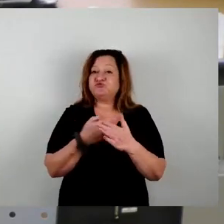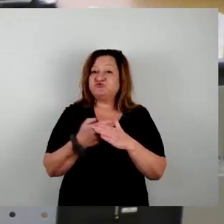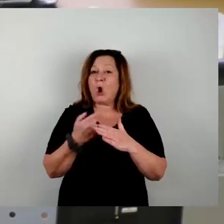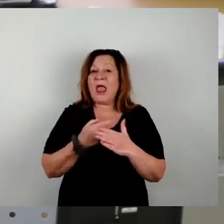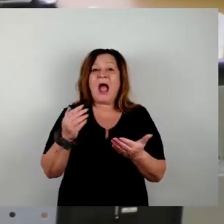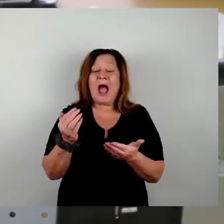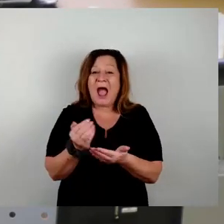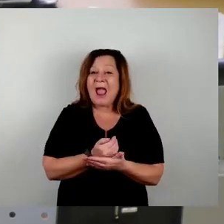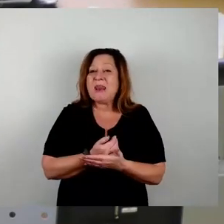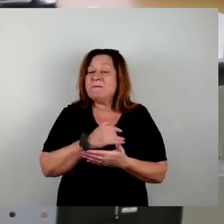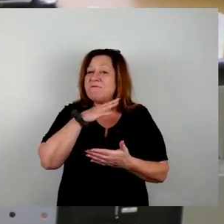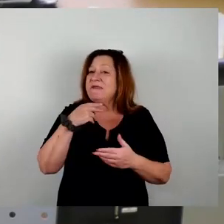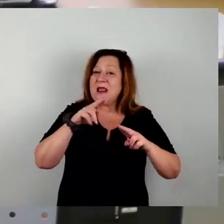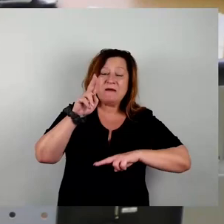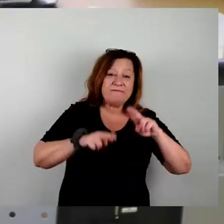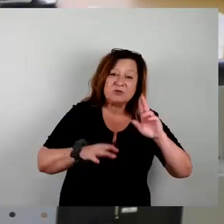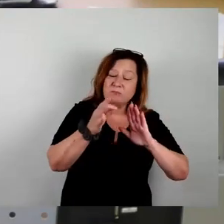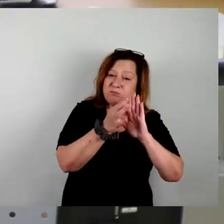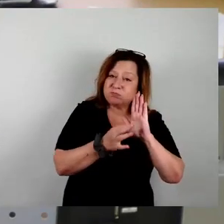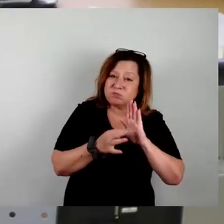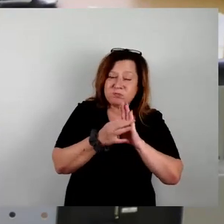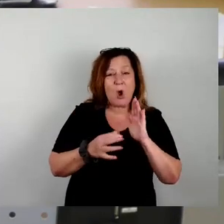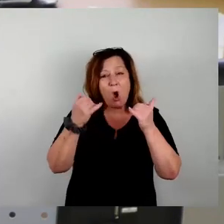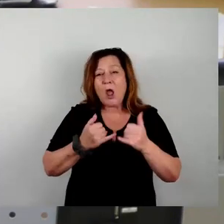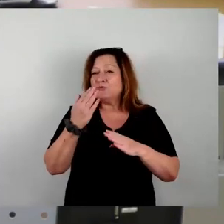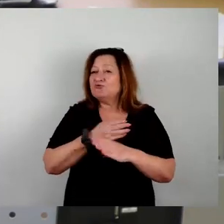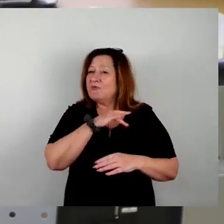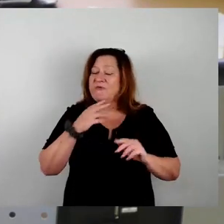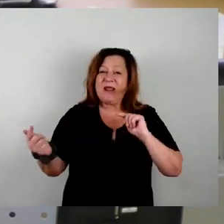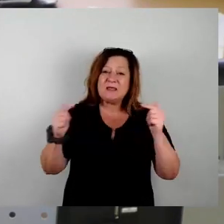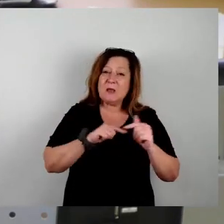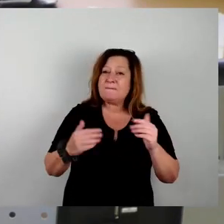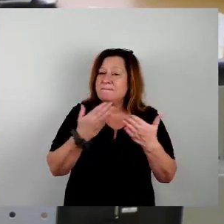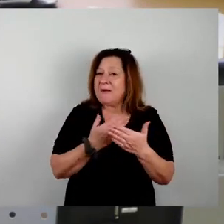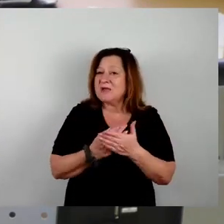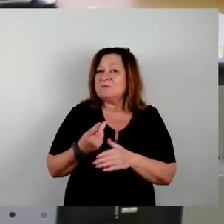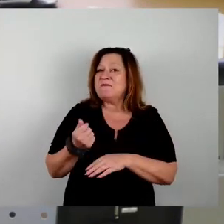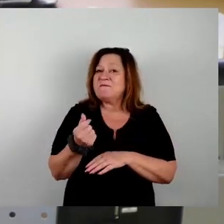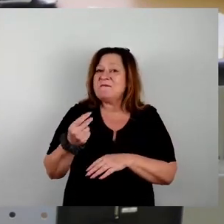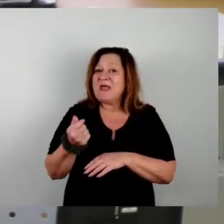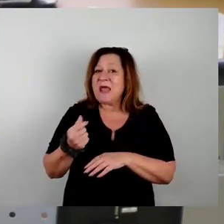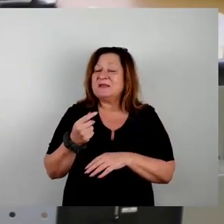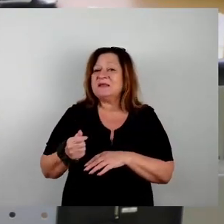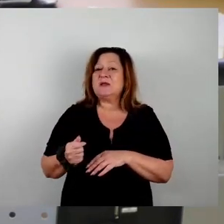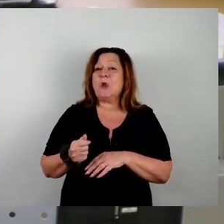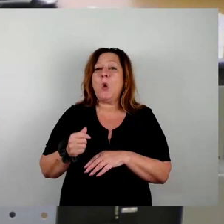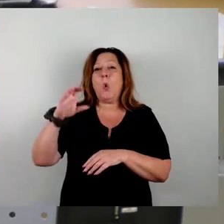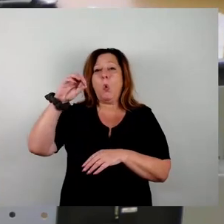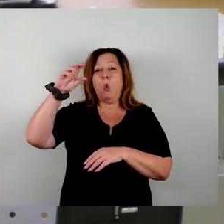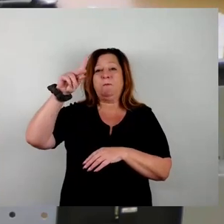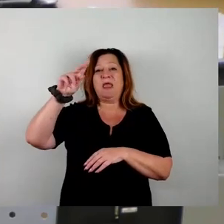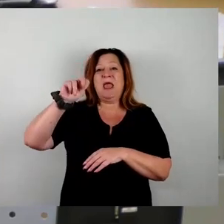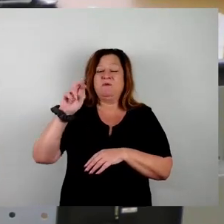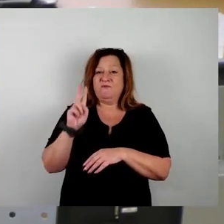viele von den Dingen, über die wir heute diskutiert haben, zum Beispiel die Finanzierung des ÖPNV. Also wir Grünen